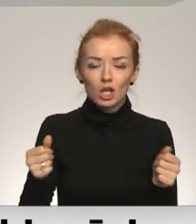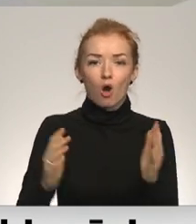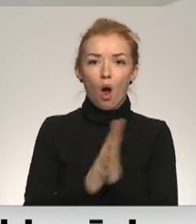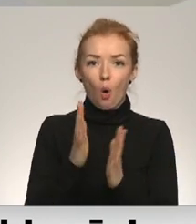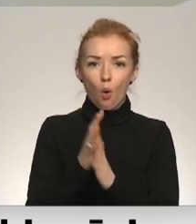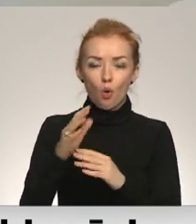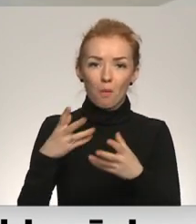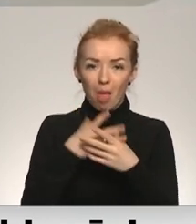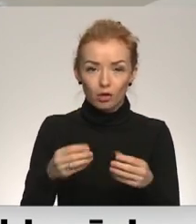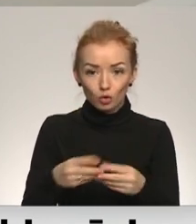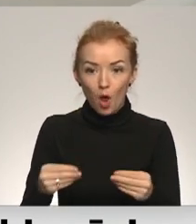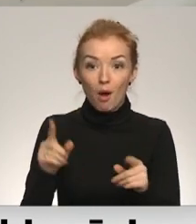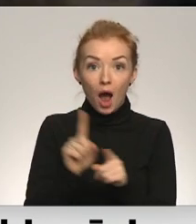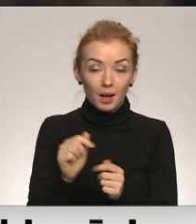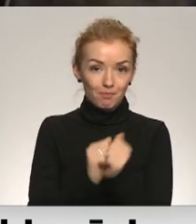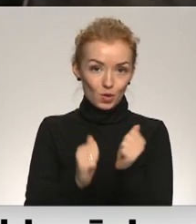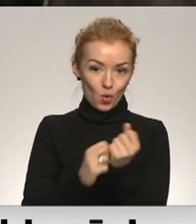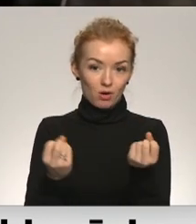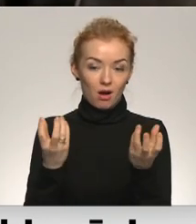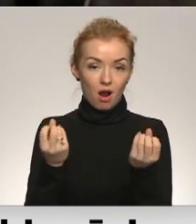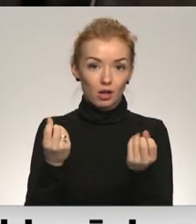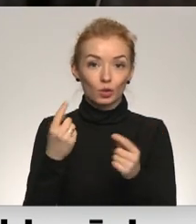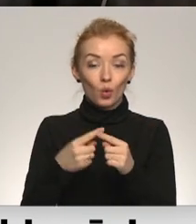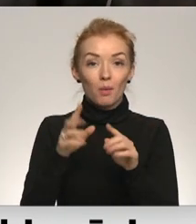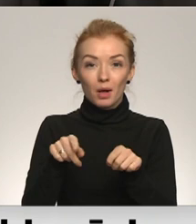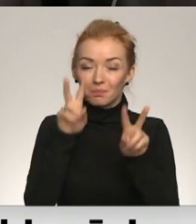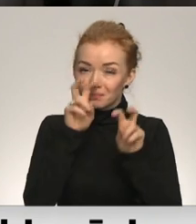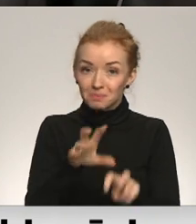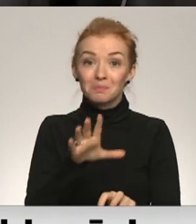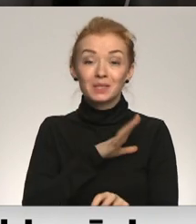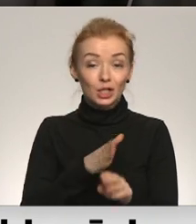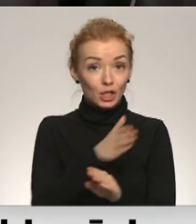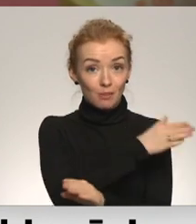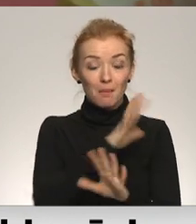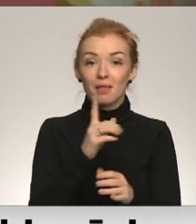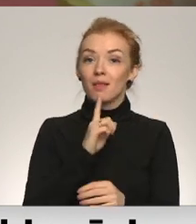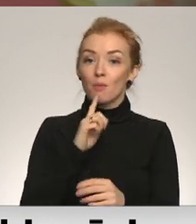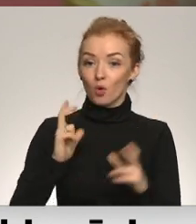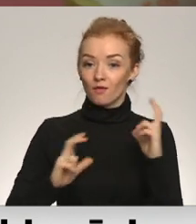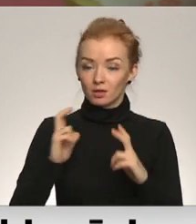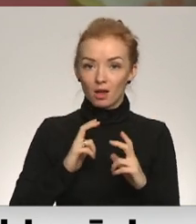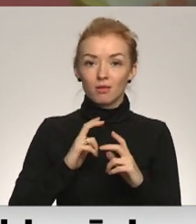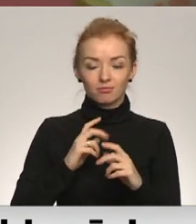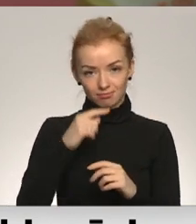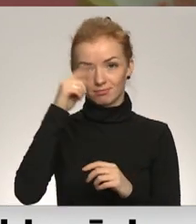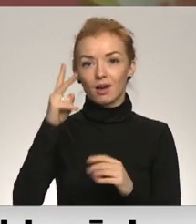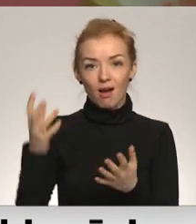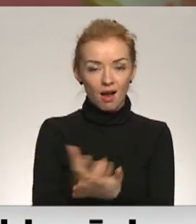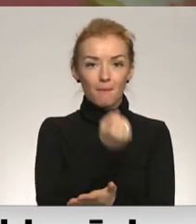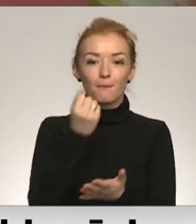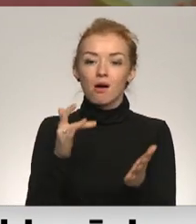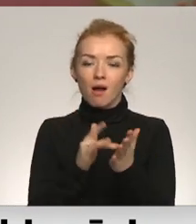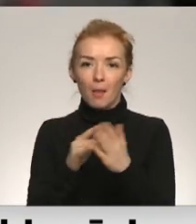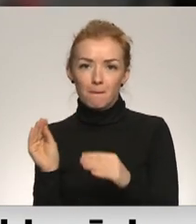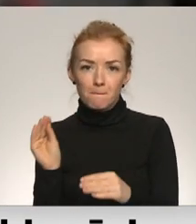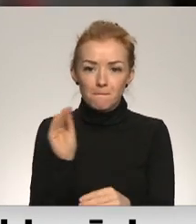biogāzi. Pētījumi par biogāzes iegūnu aļģēm Latvijā veikt jau agrāk, taču Liepājas universitāte lepojas, izdevies atklāt, kuras piedevs jau